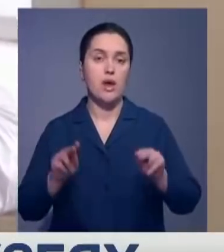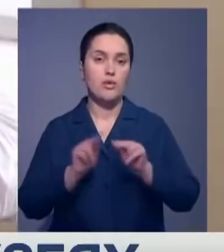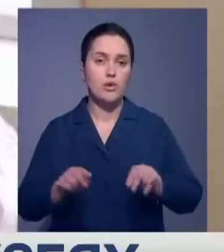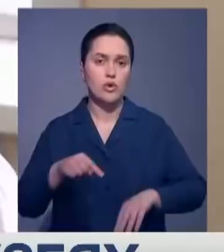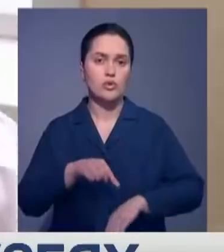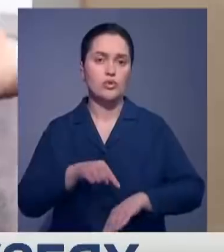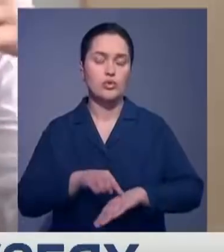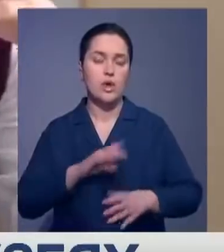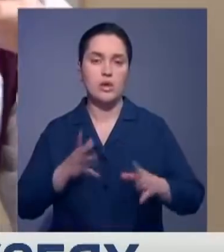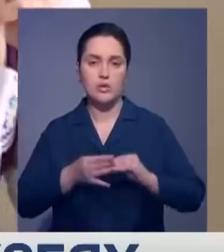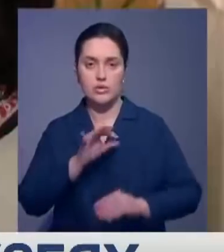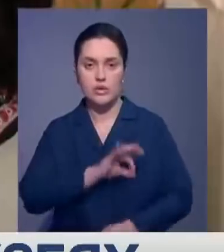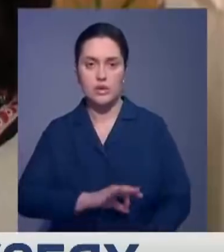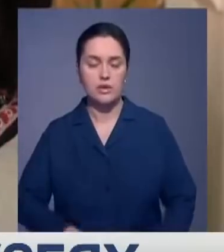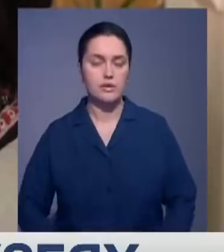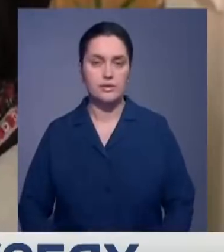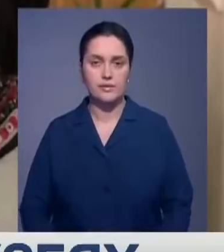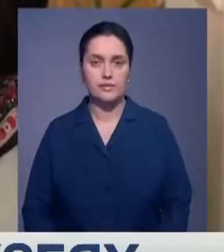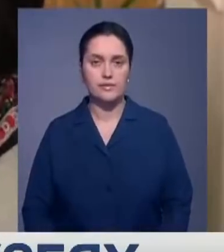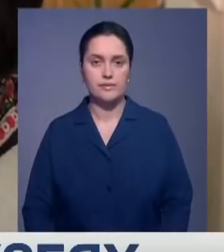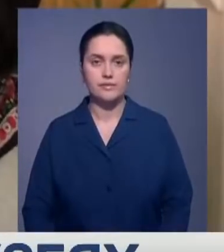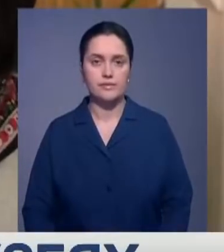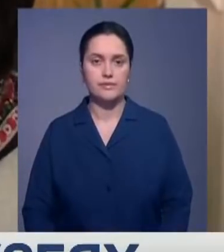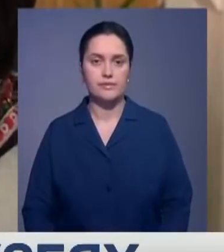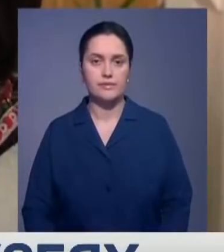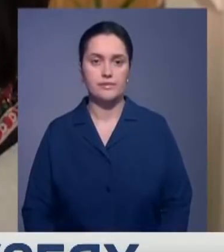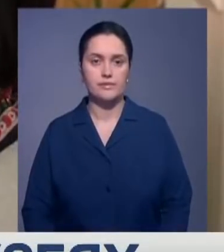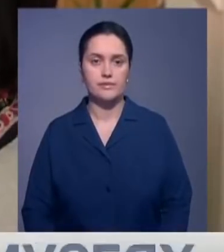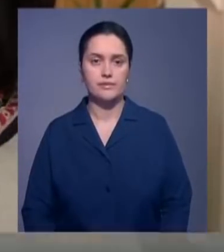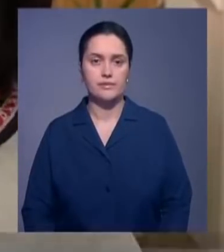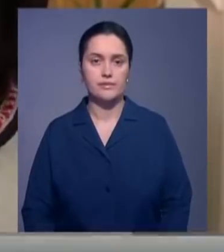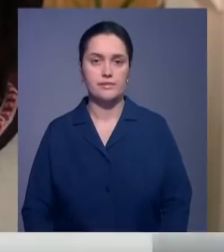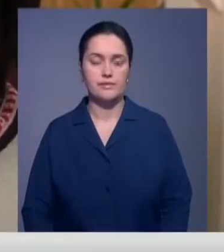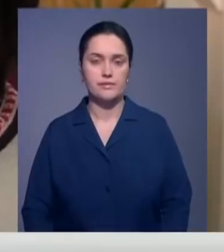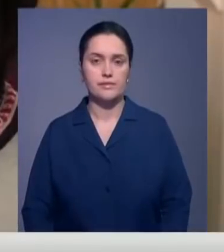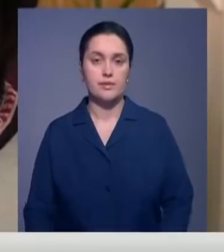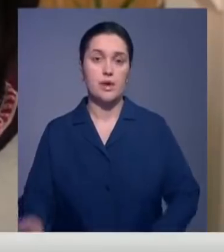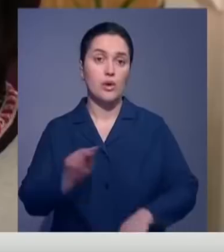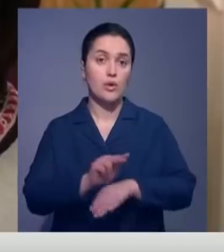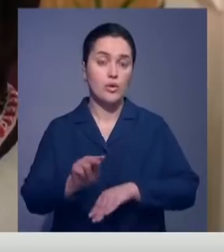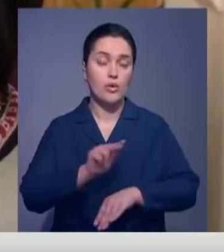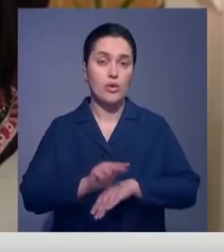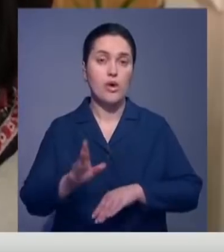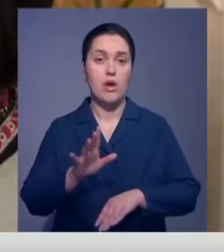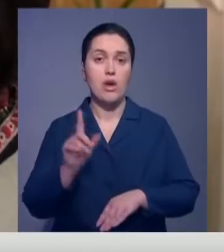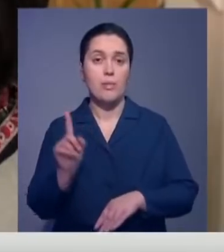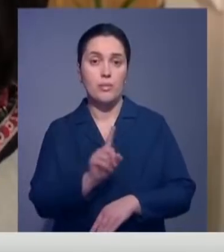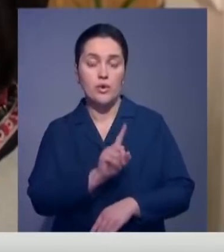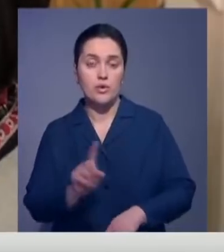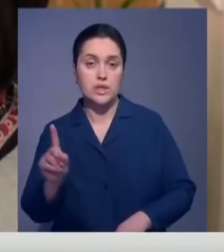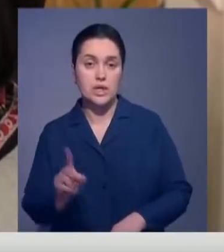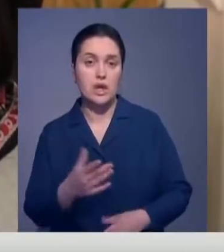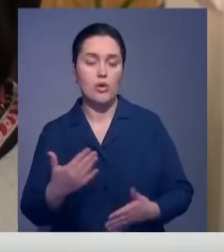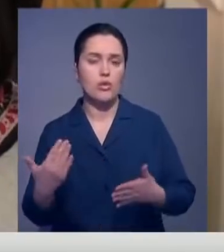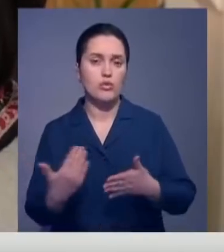чувствуется результат, говорят педагоги. Благодаря урокам в музее, благодаря нестандартным подходам, новым